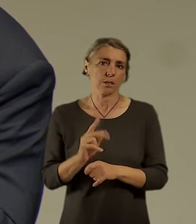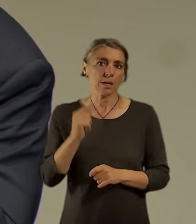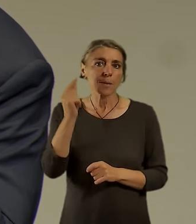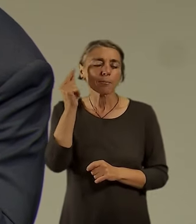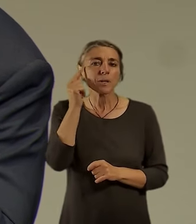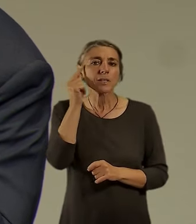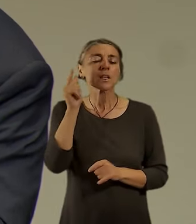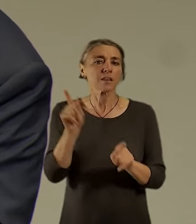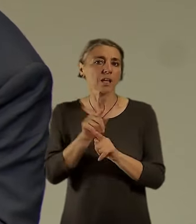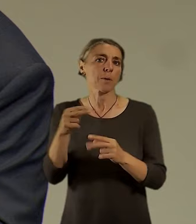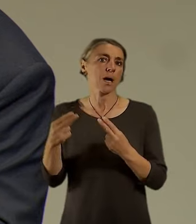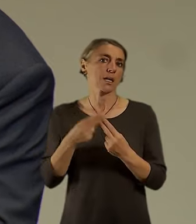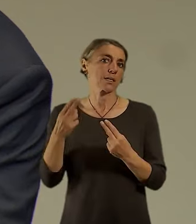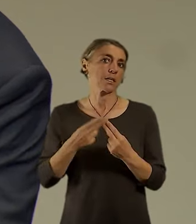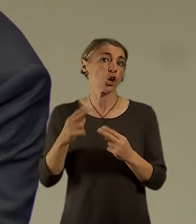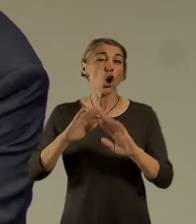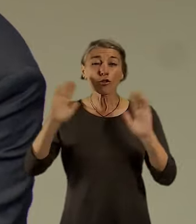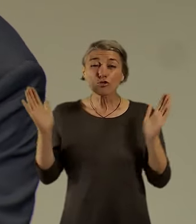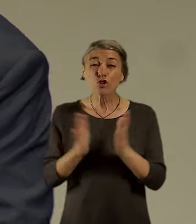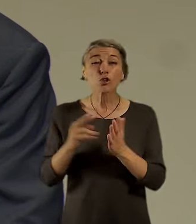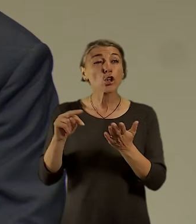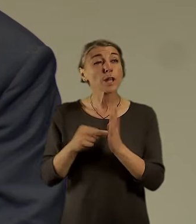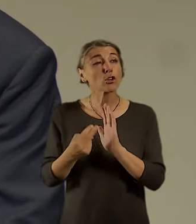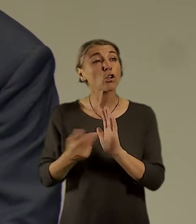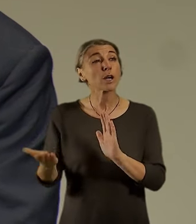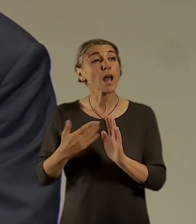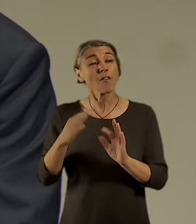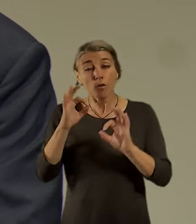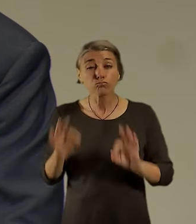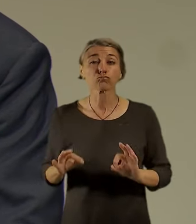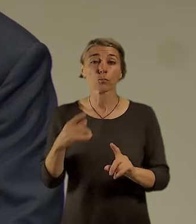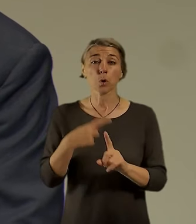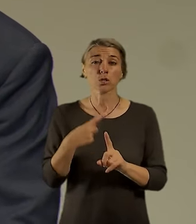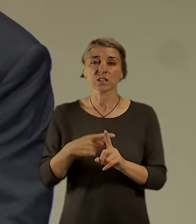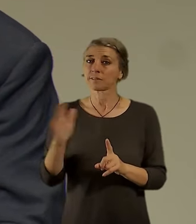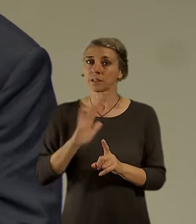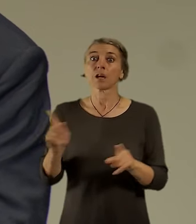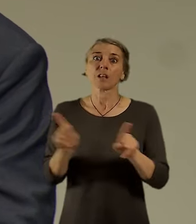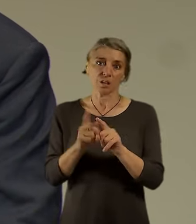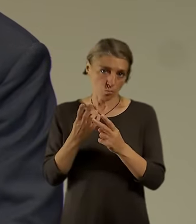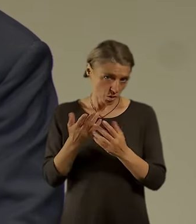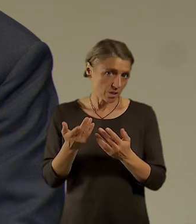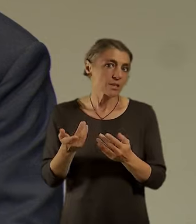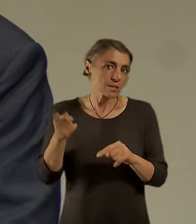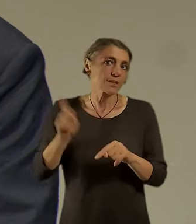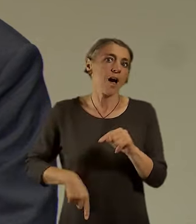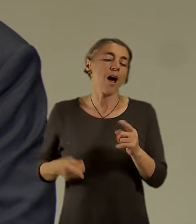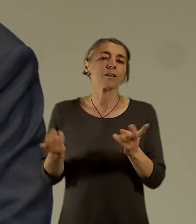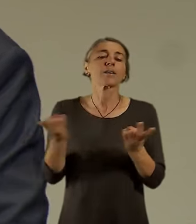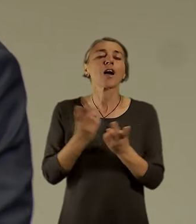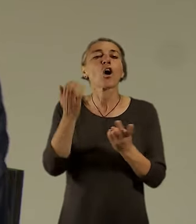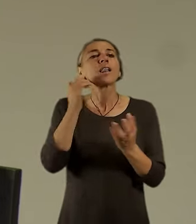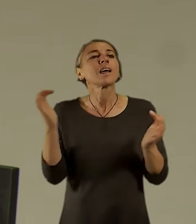spasitelský, může přivízt tu společnost do neštěstí, ztráty vlastně těch osobních vazeb.